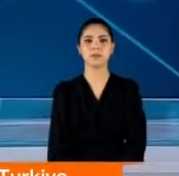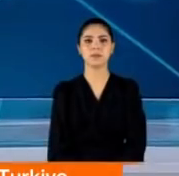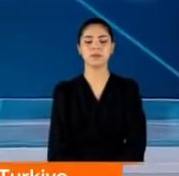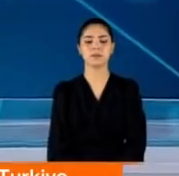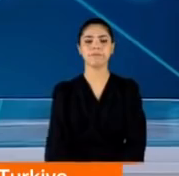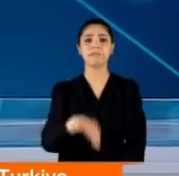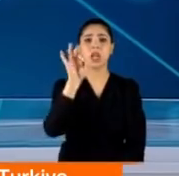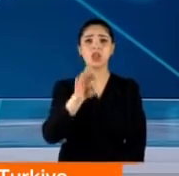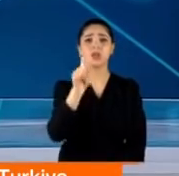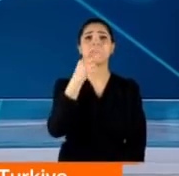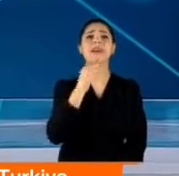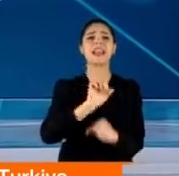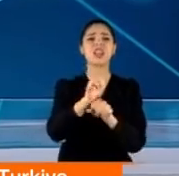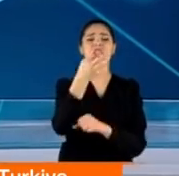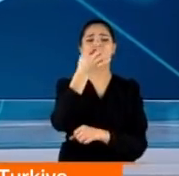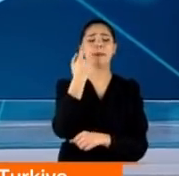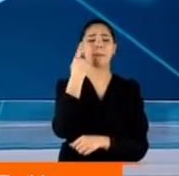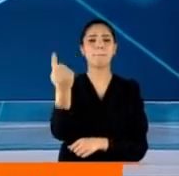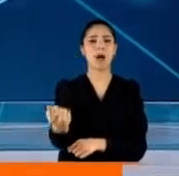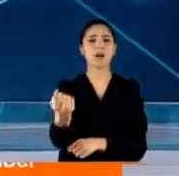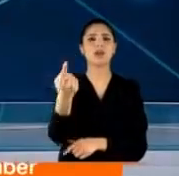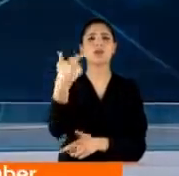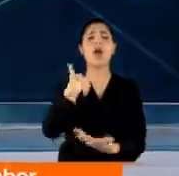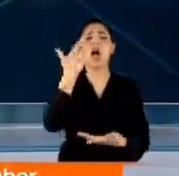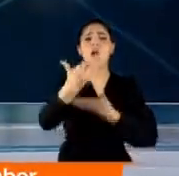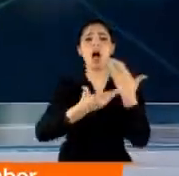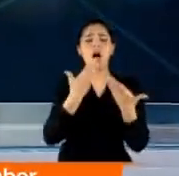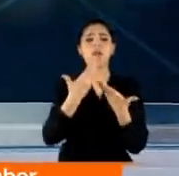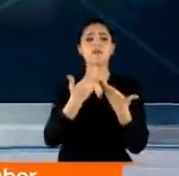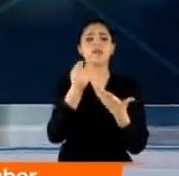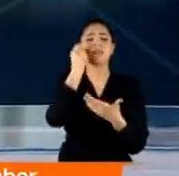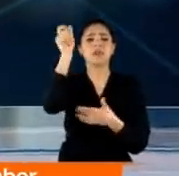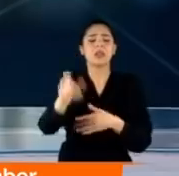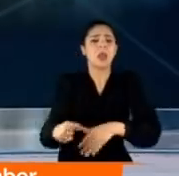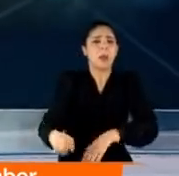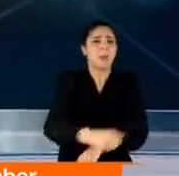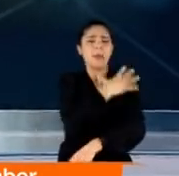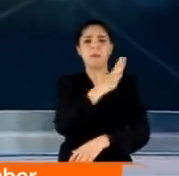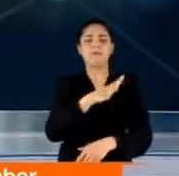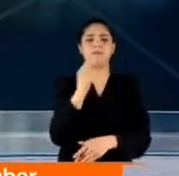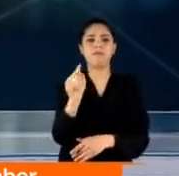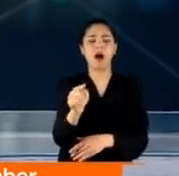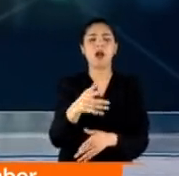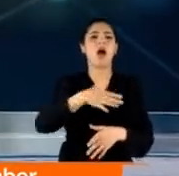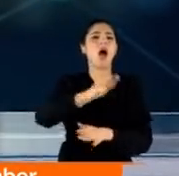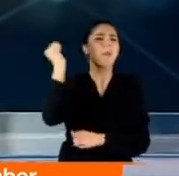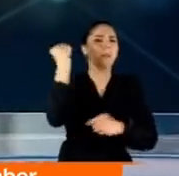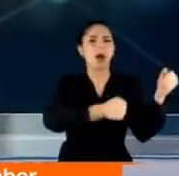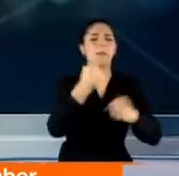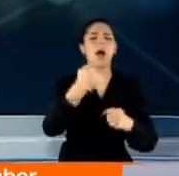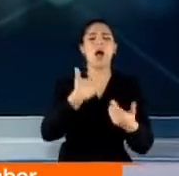Bir kadına şiddet haberiyle devam edeceğiz. Dile getirirken tüyleri diken diken oluyor insanın ama tekmelerden,